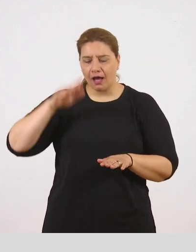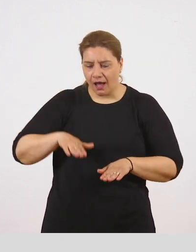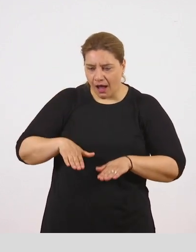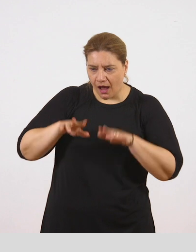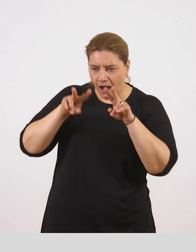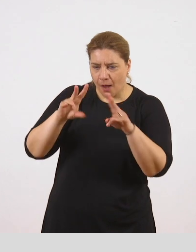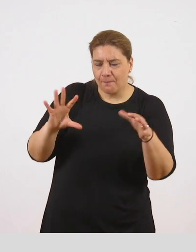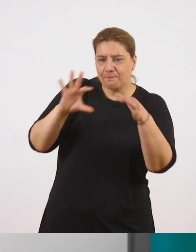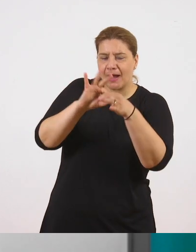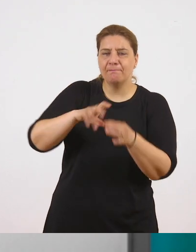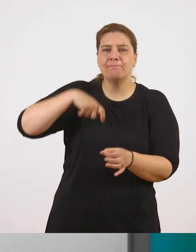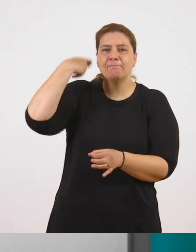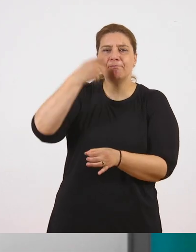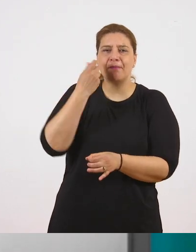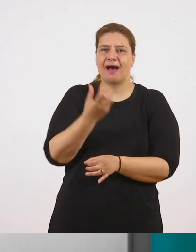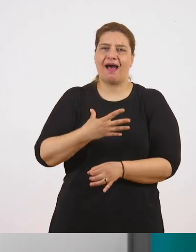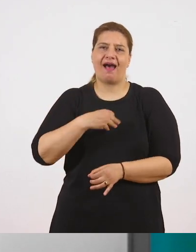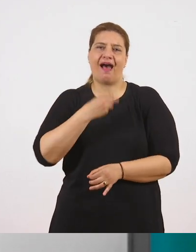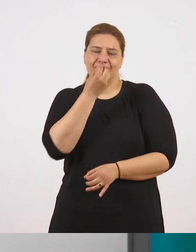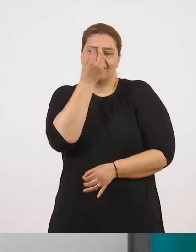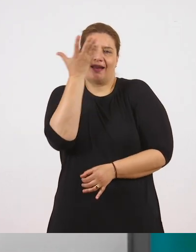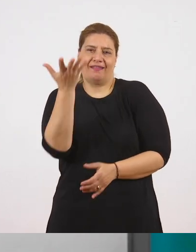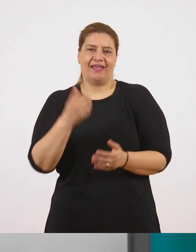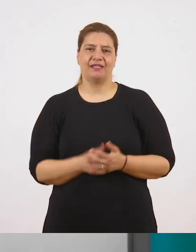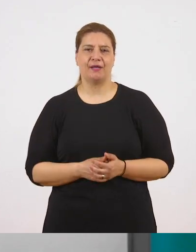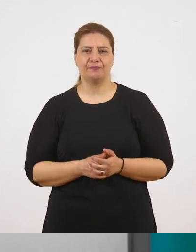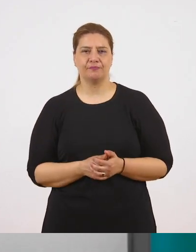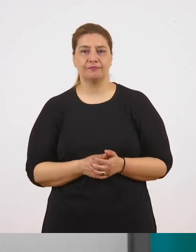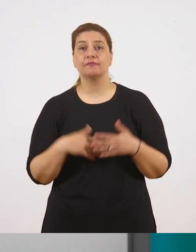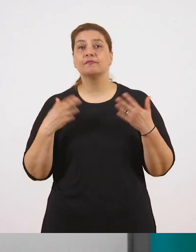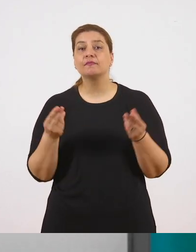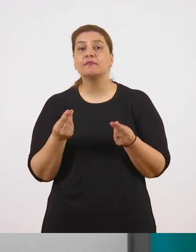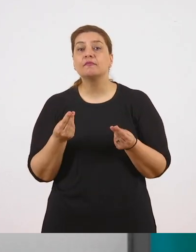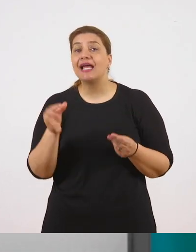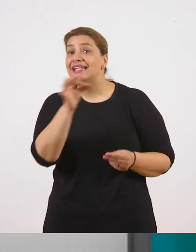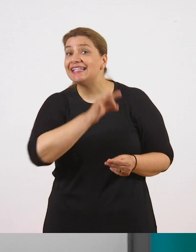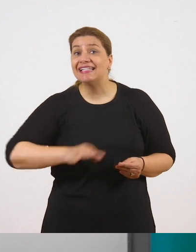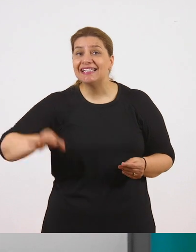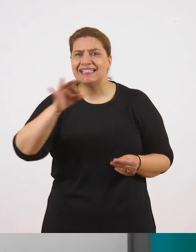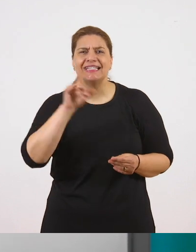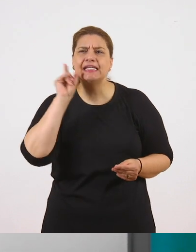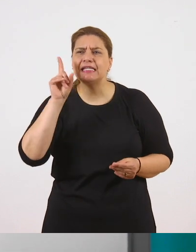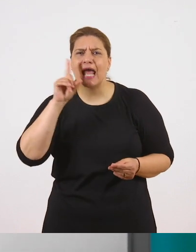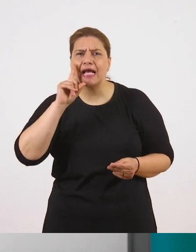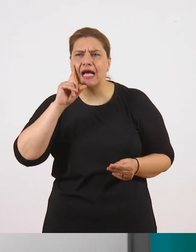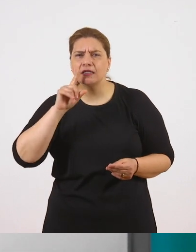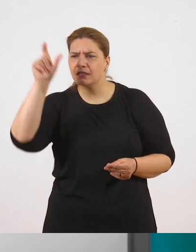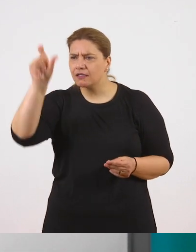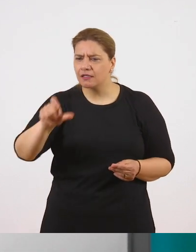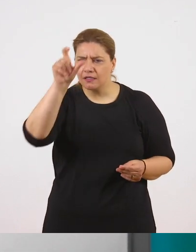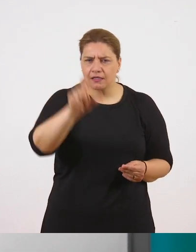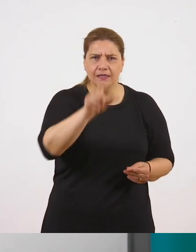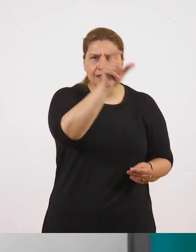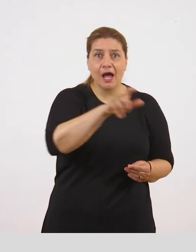είναι ένας στο μυαλό μου. Τι την έκανε να ξεχωρίζει από τις άλλες γυναίκες του νησιού. Τι της άρεσε να κάνει